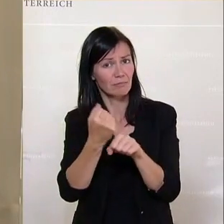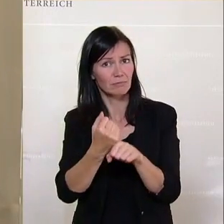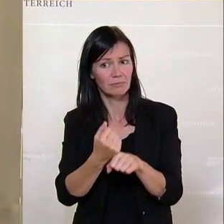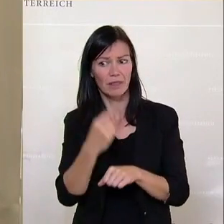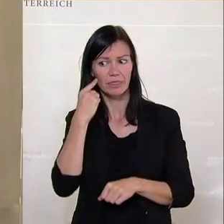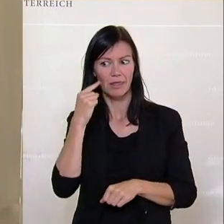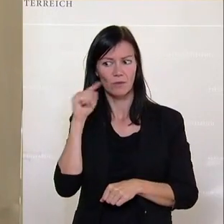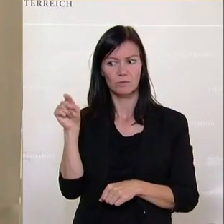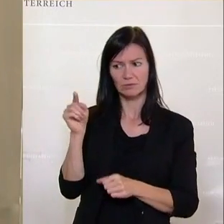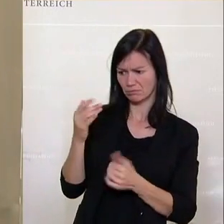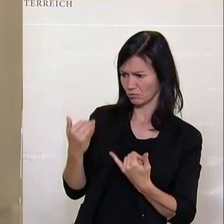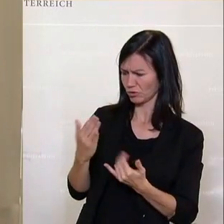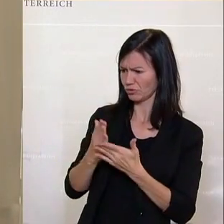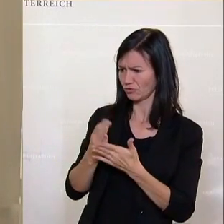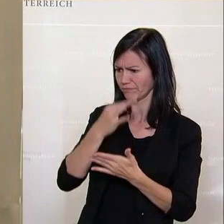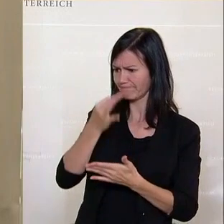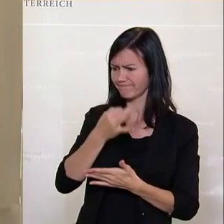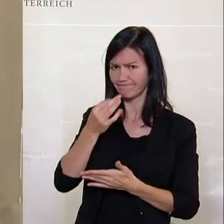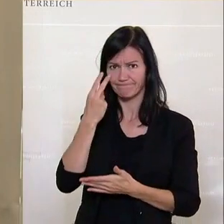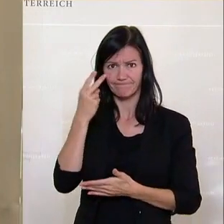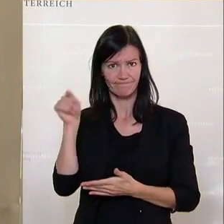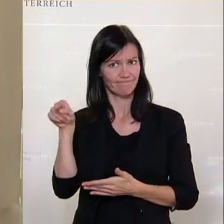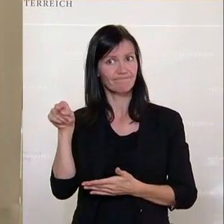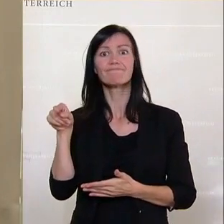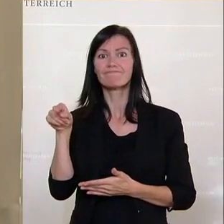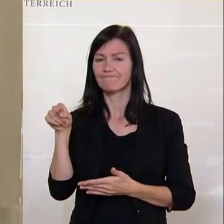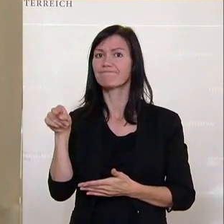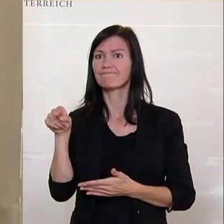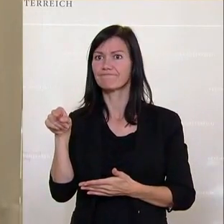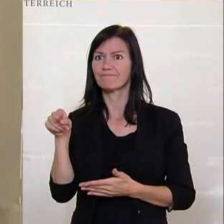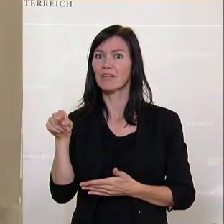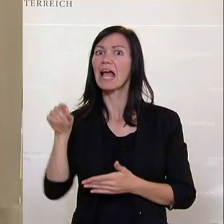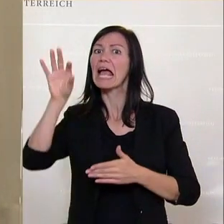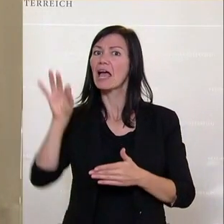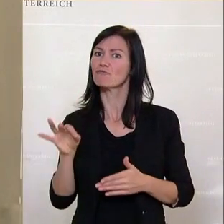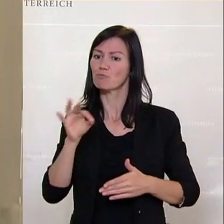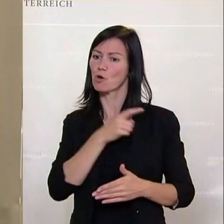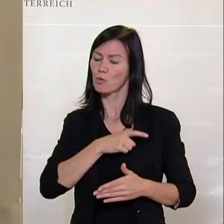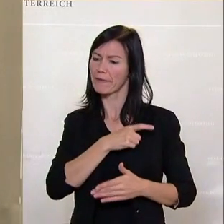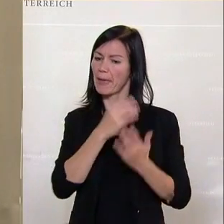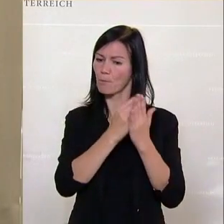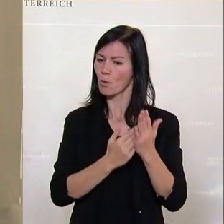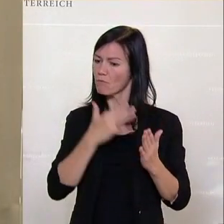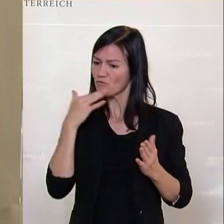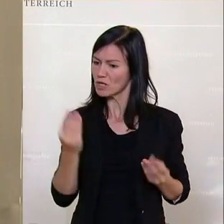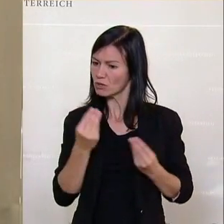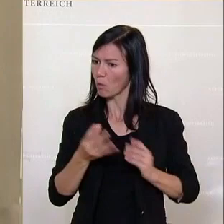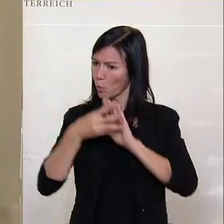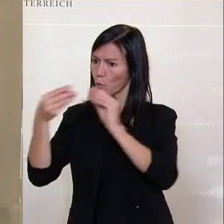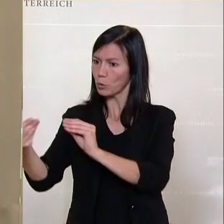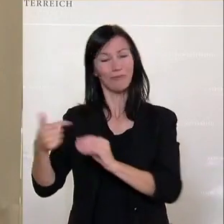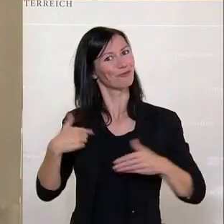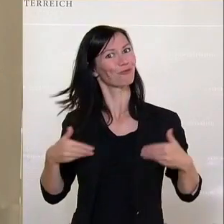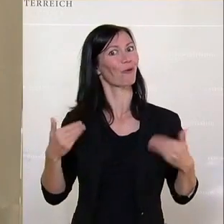Anzeichen gesehen, bei den Reden, dass sie große Teile unseres Programms, unseres Corona-Programms übernommen haben. Es freut mich,